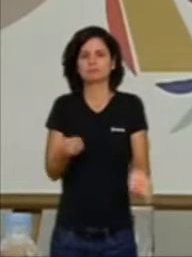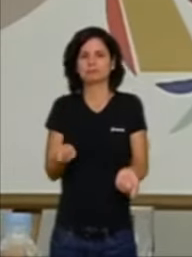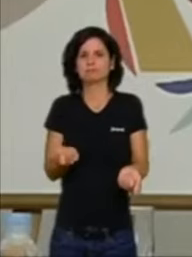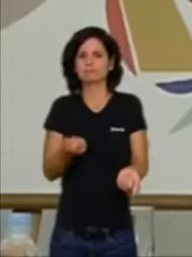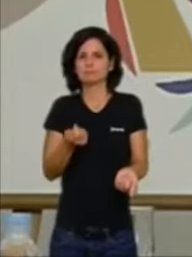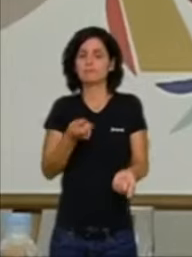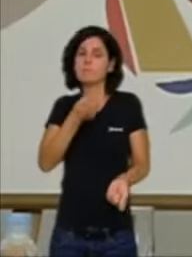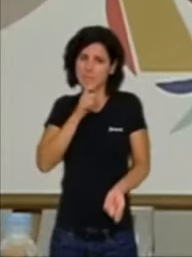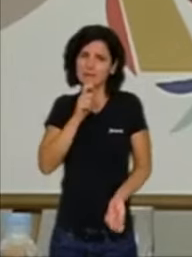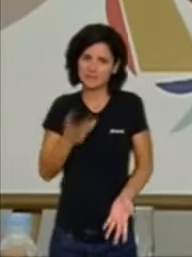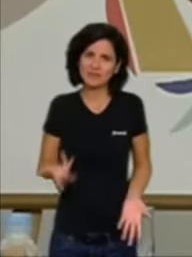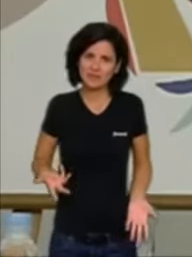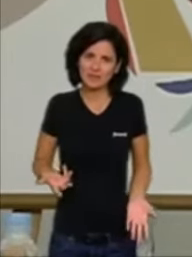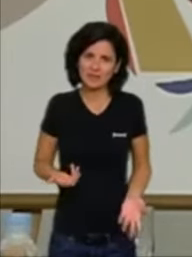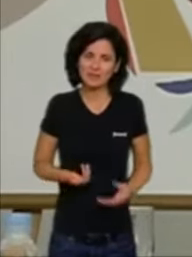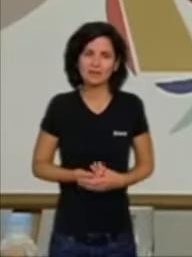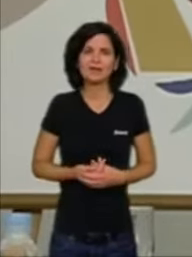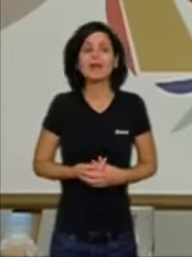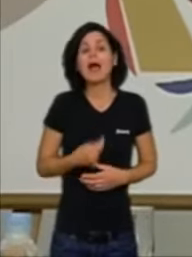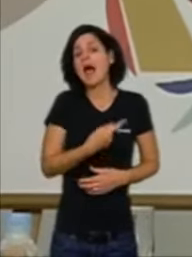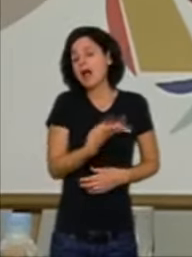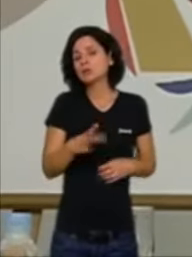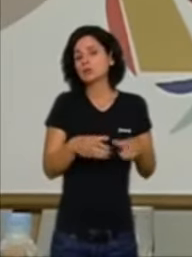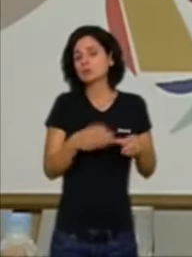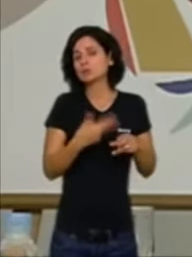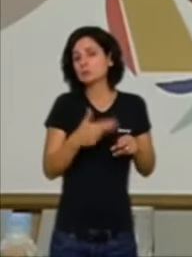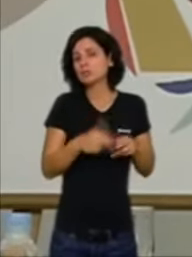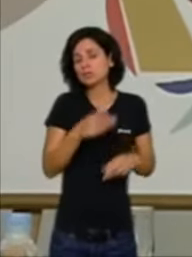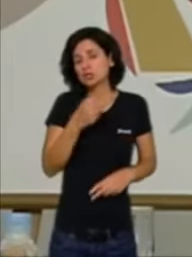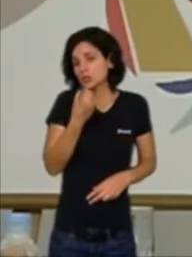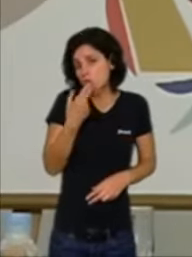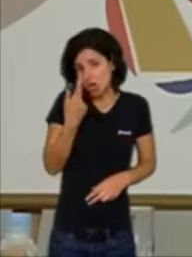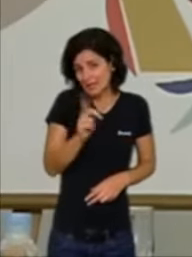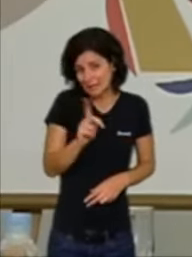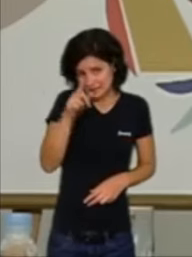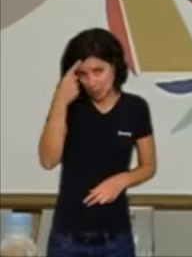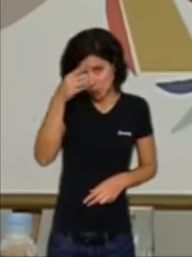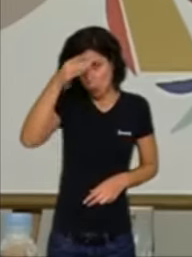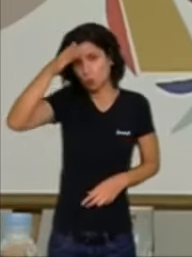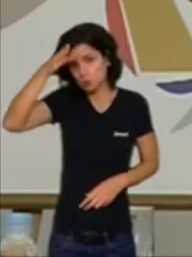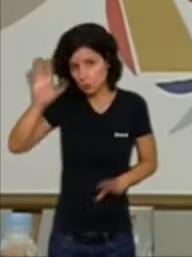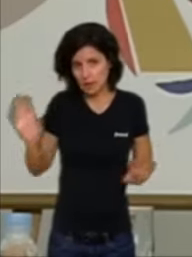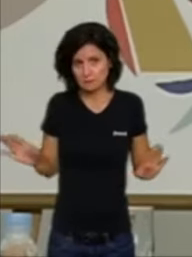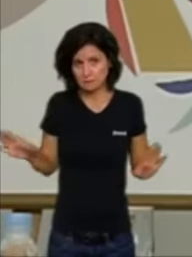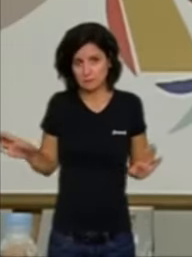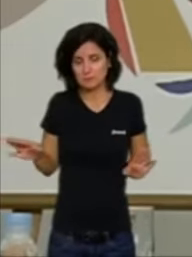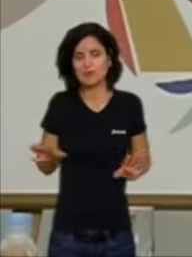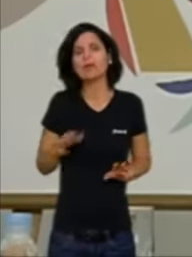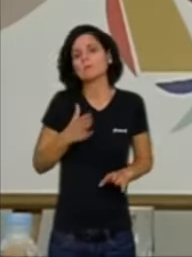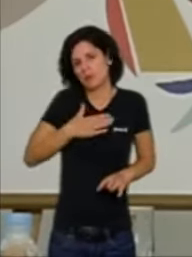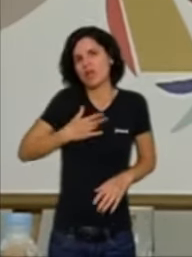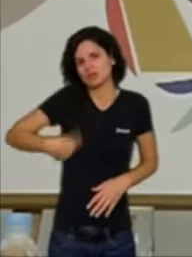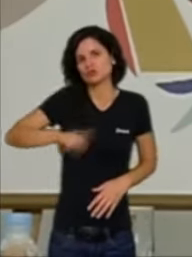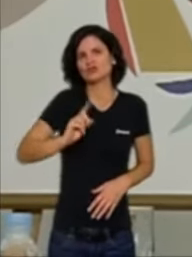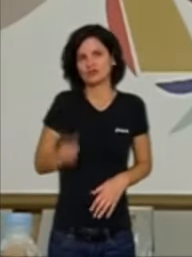i ni a qui la cultura no li va bé. En concret, els continguts de l'expressió